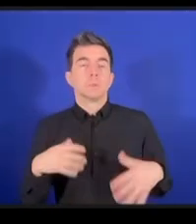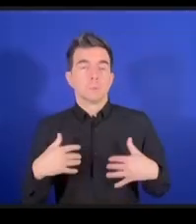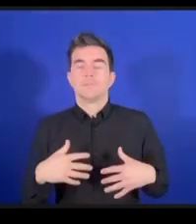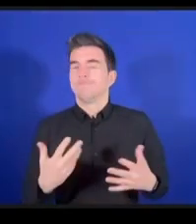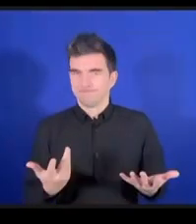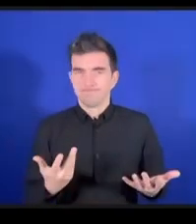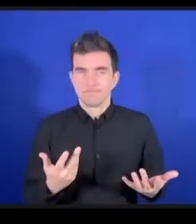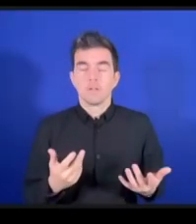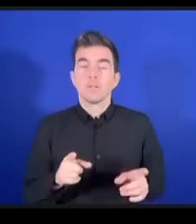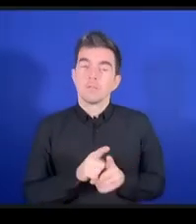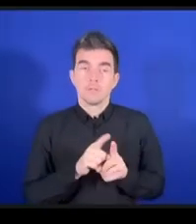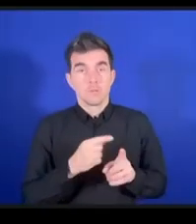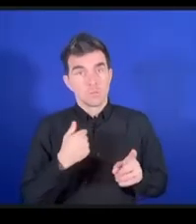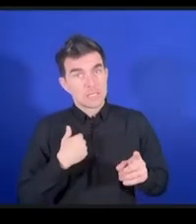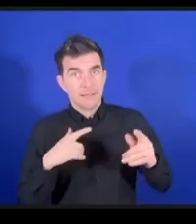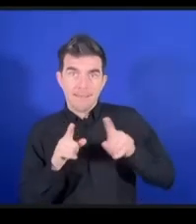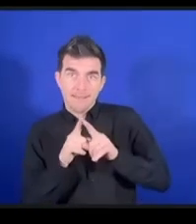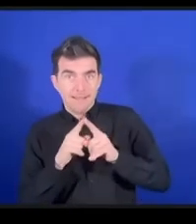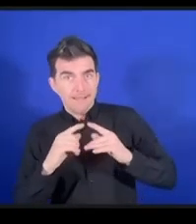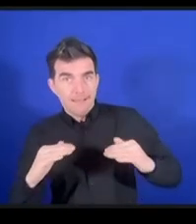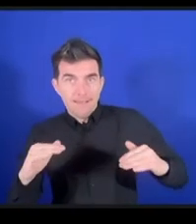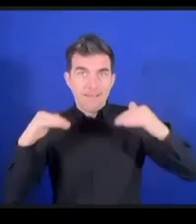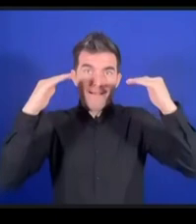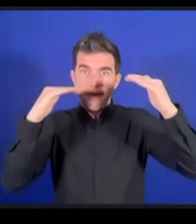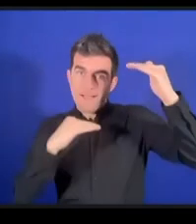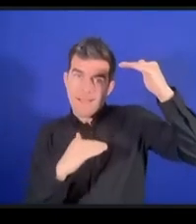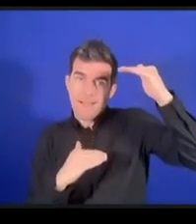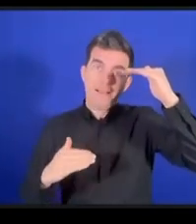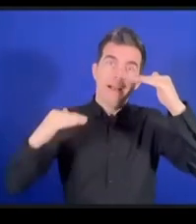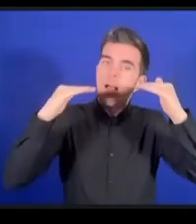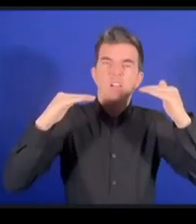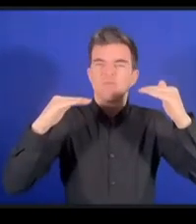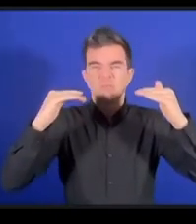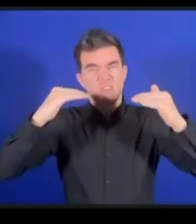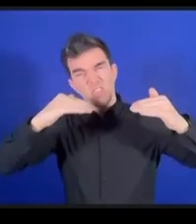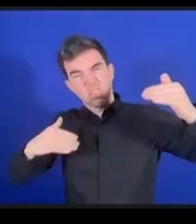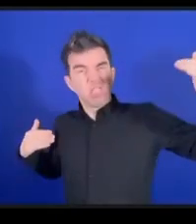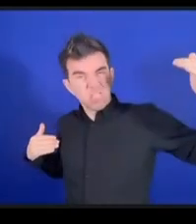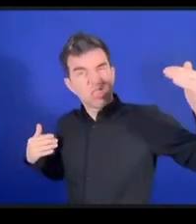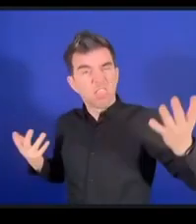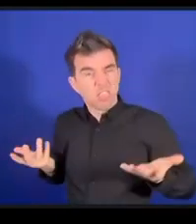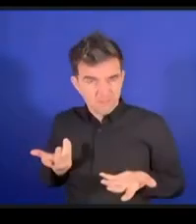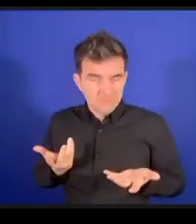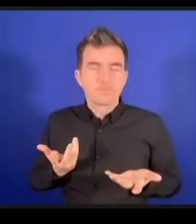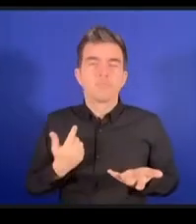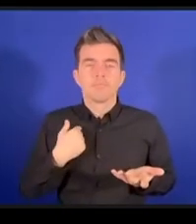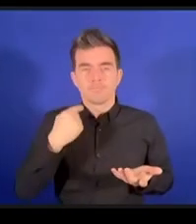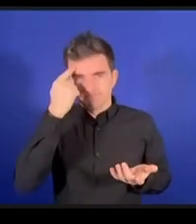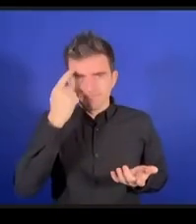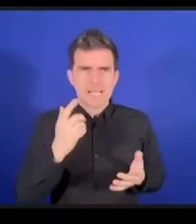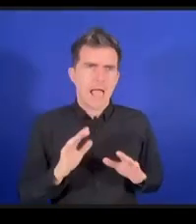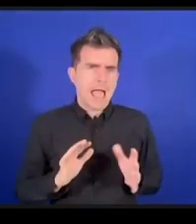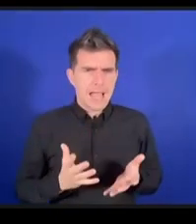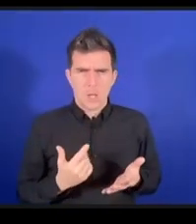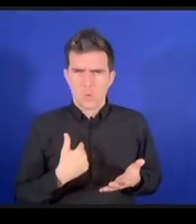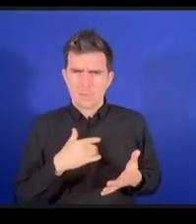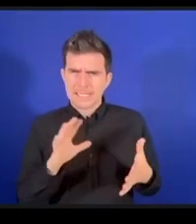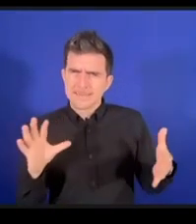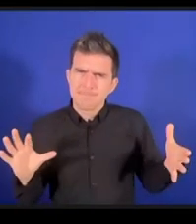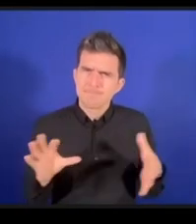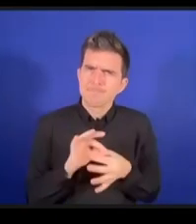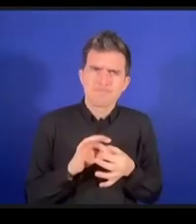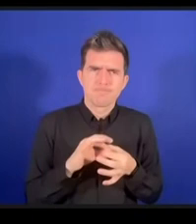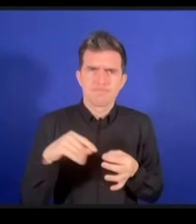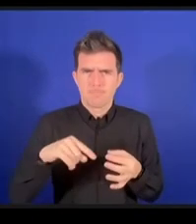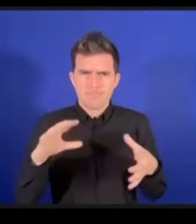際デジタルを持っている人と持っていない人との間の格差を埋めるのは難しいですここで持っている人と持